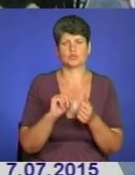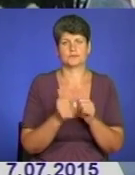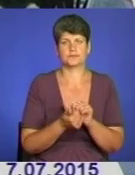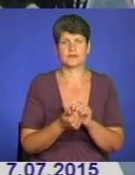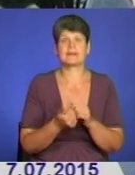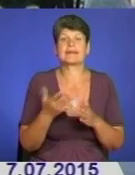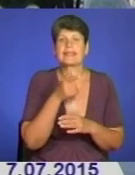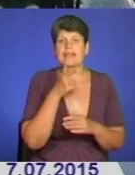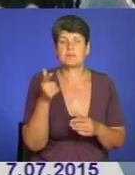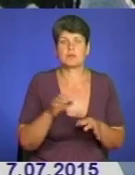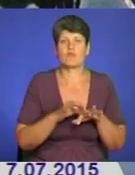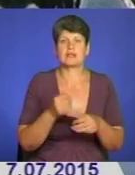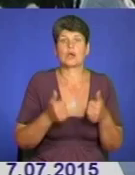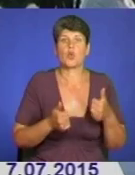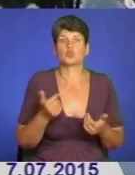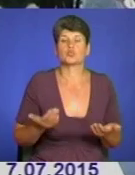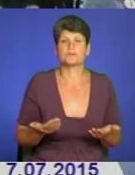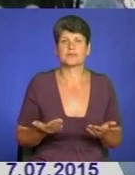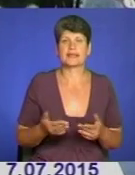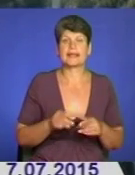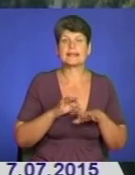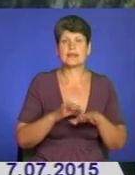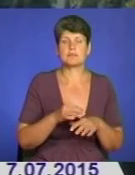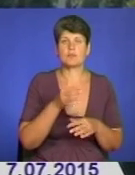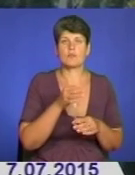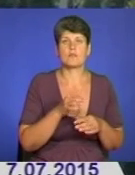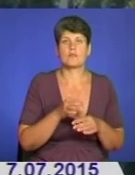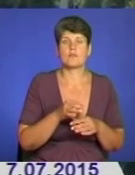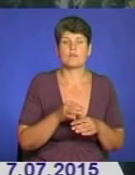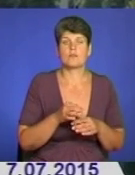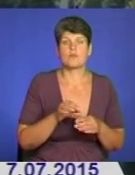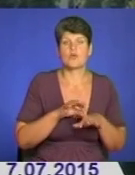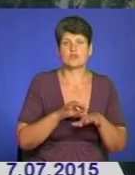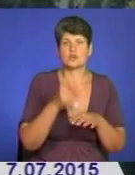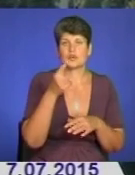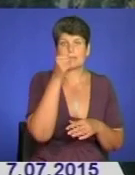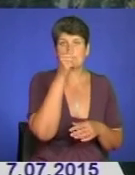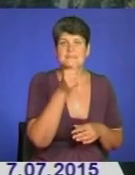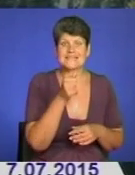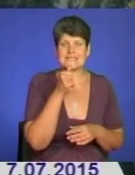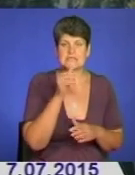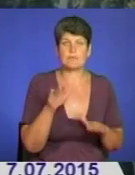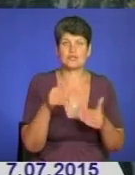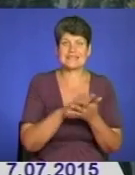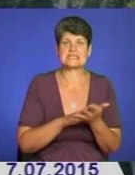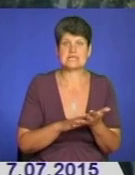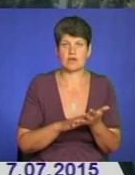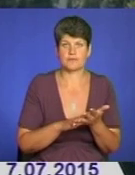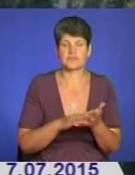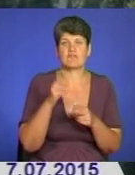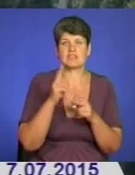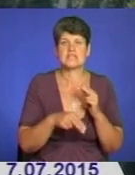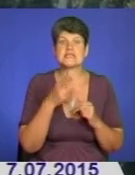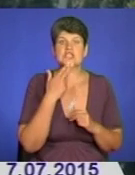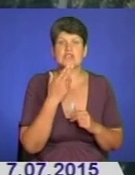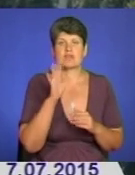Який термін проведення конкурсу? Термін проведення конкурсу в межах одного місяця на подання заявки. В кінці червня